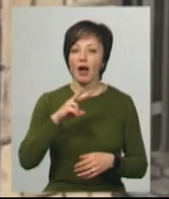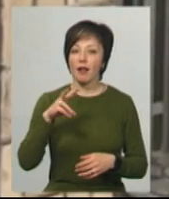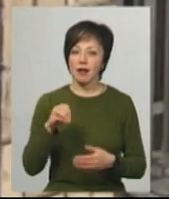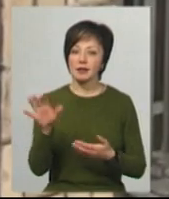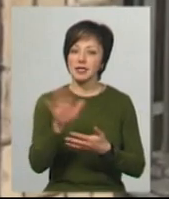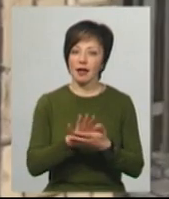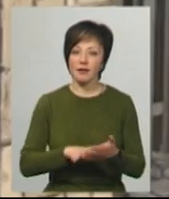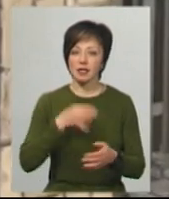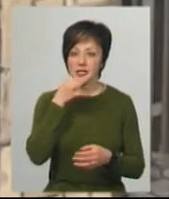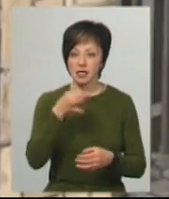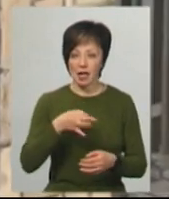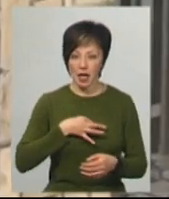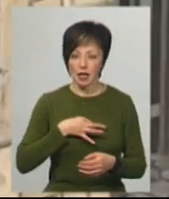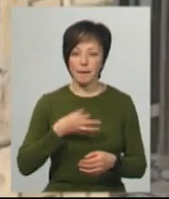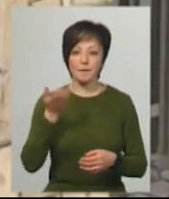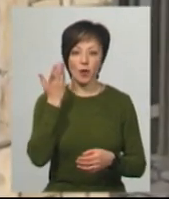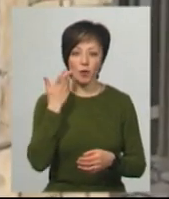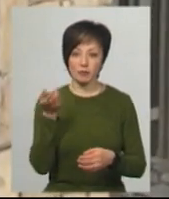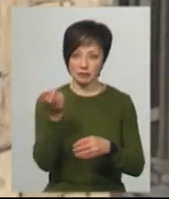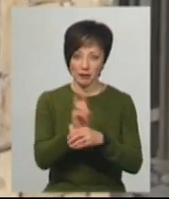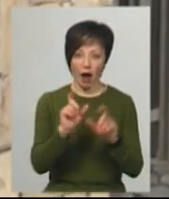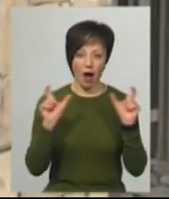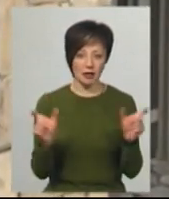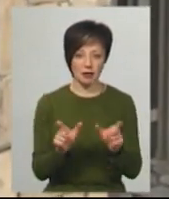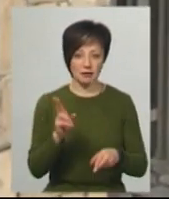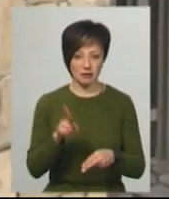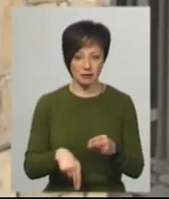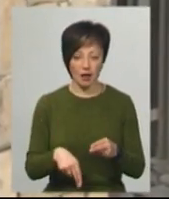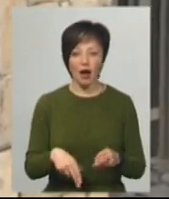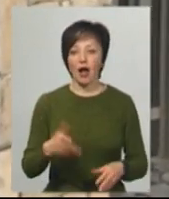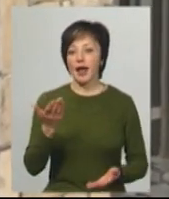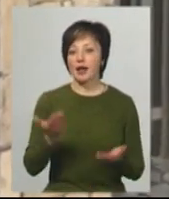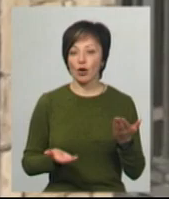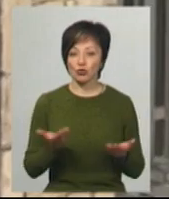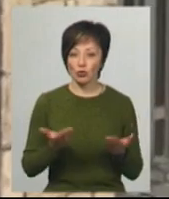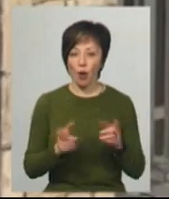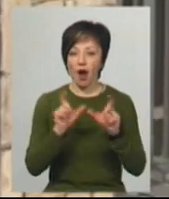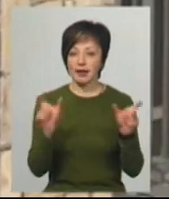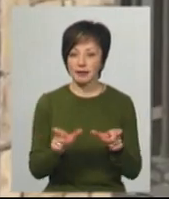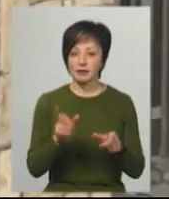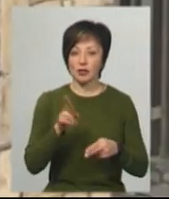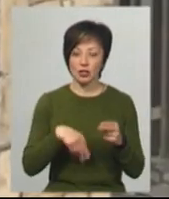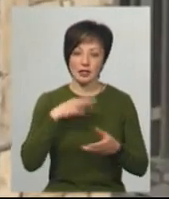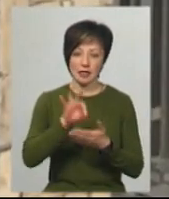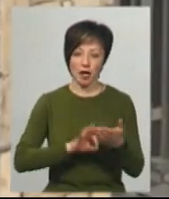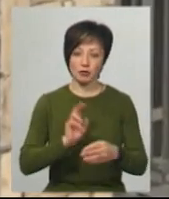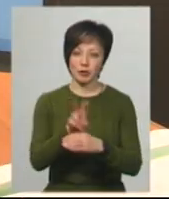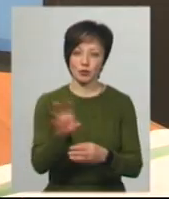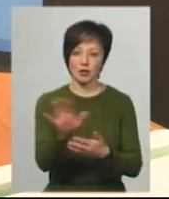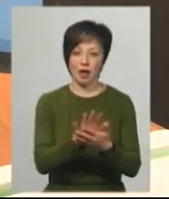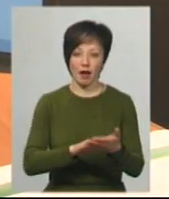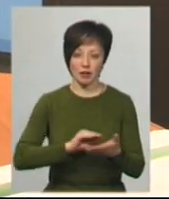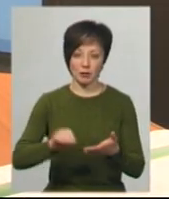заяву сказала, щоб прийти, коли закінчиться карантин. Тобто, фактично, якщо карантин закінчиться, я одразу піду, напишу